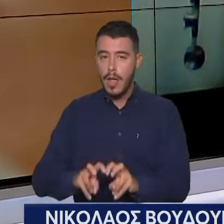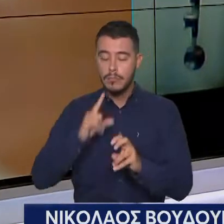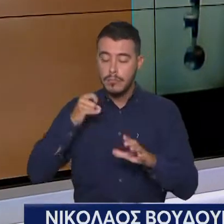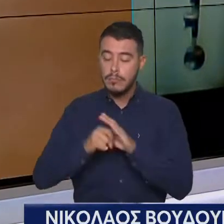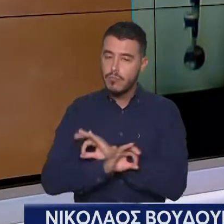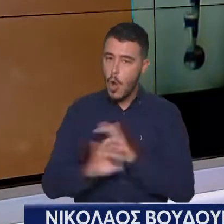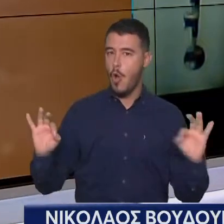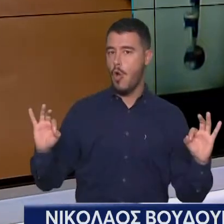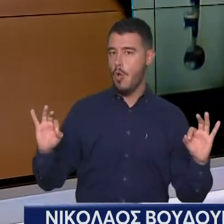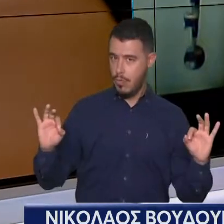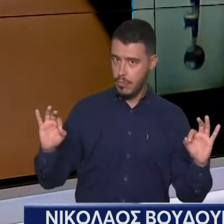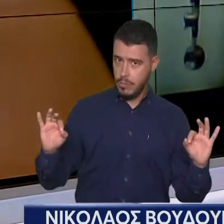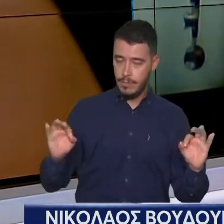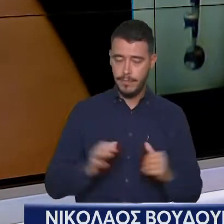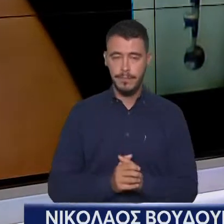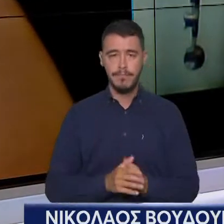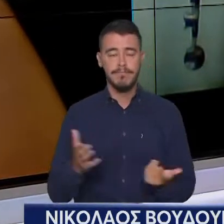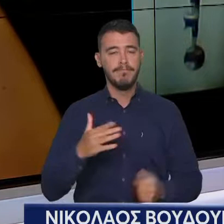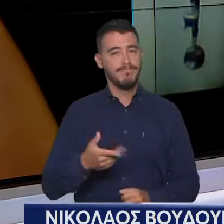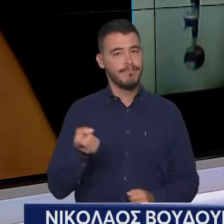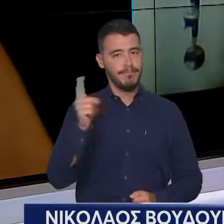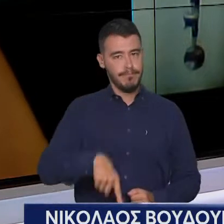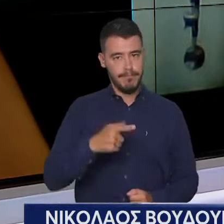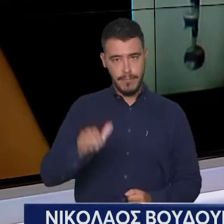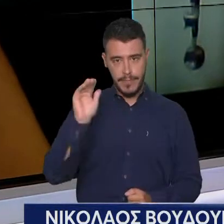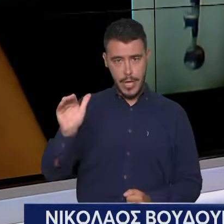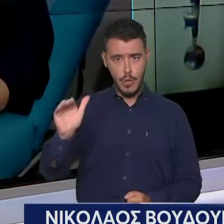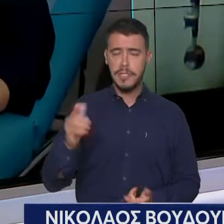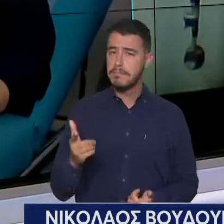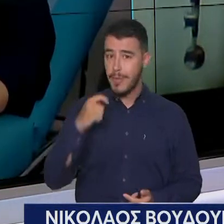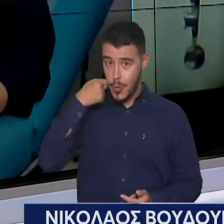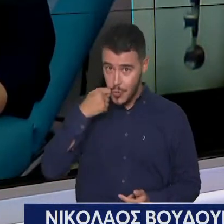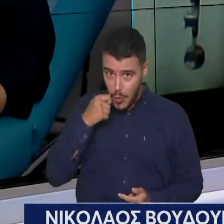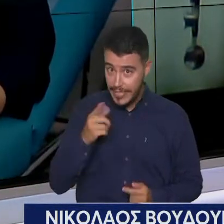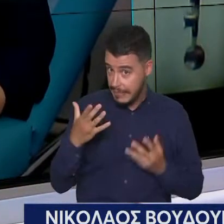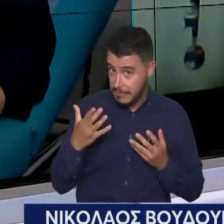σοβαρό. Να ρωτήσω και κάτι άλλο τώρα, για να τρέμω από την εμπειρία σας. Πόσες οικογένειες το κάνουν αυτός τα παιδιά τους?